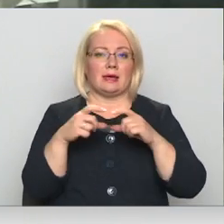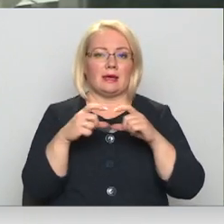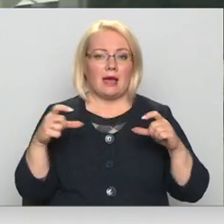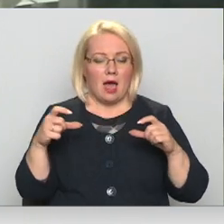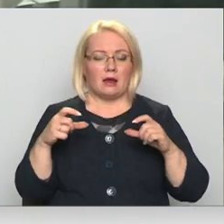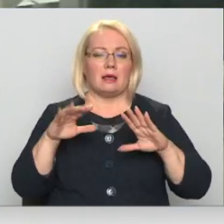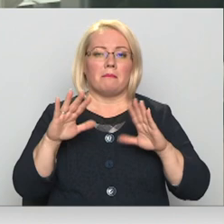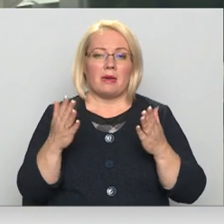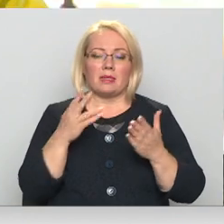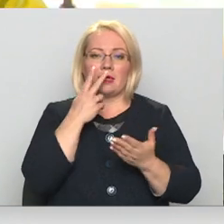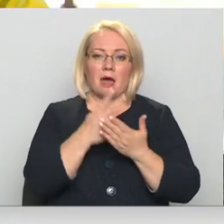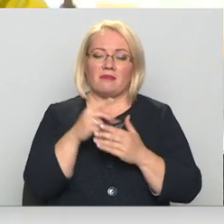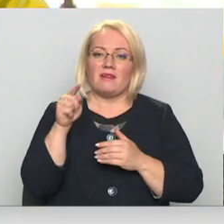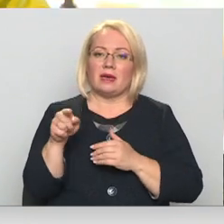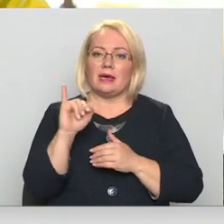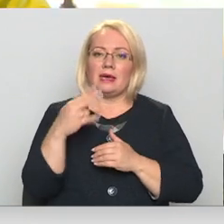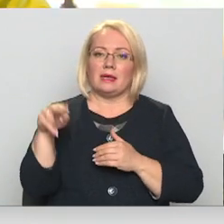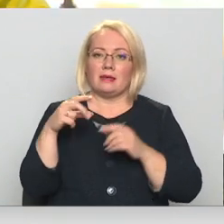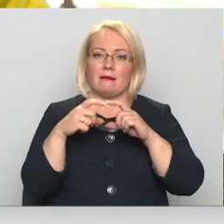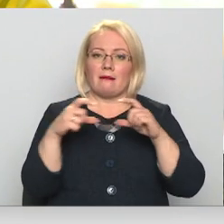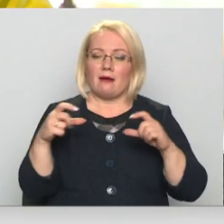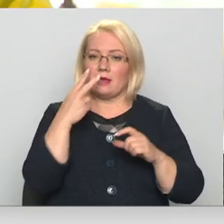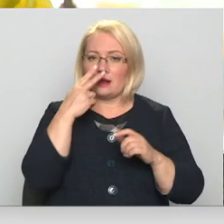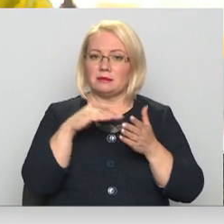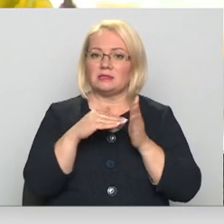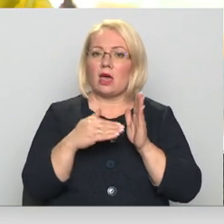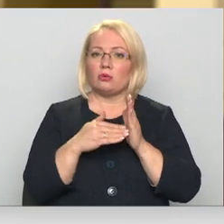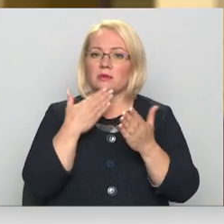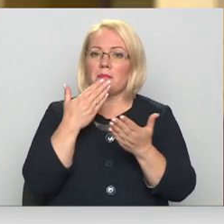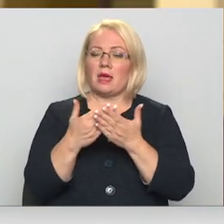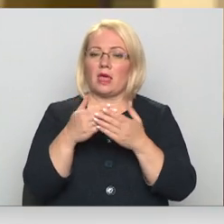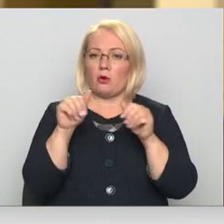jāpievērš uzmanību, vai šis dokuments ir redzams statusa pieteikumu formā.